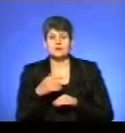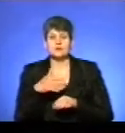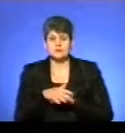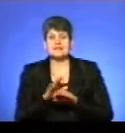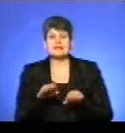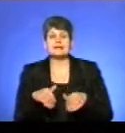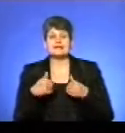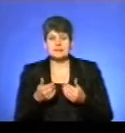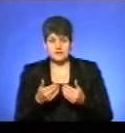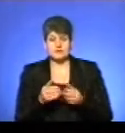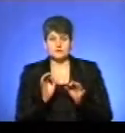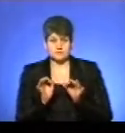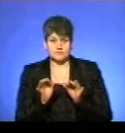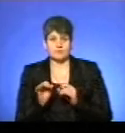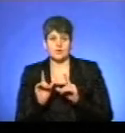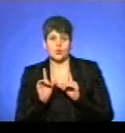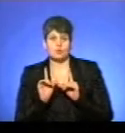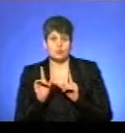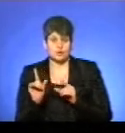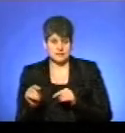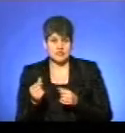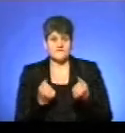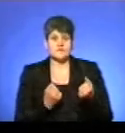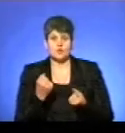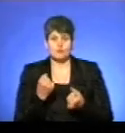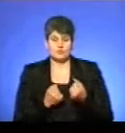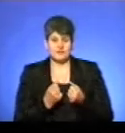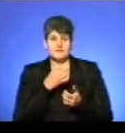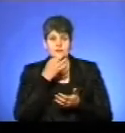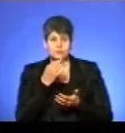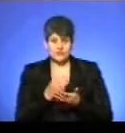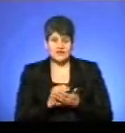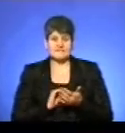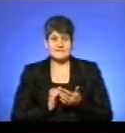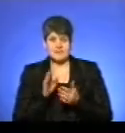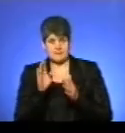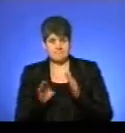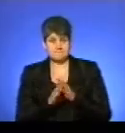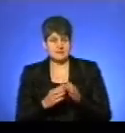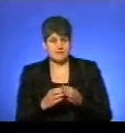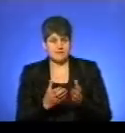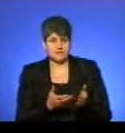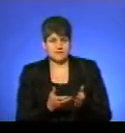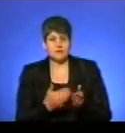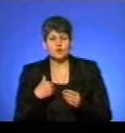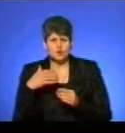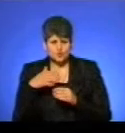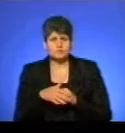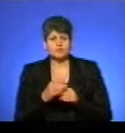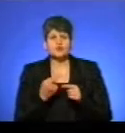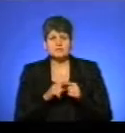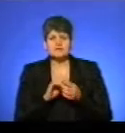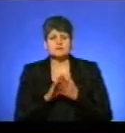надання безпечного проїзду автомобілів відповідають саме фірми-підрядники. І ми розуміємо, що така